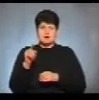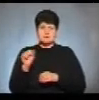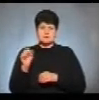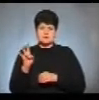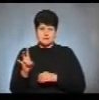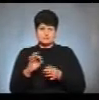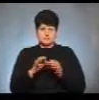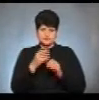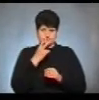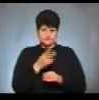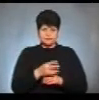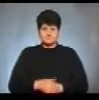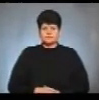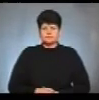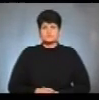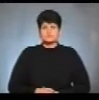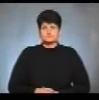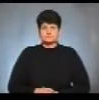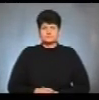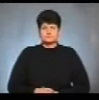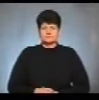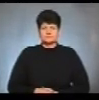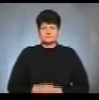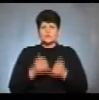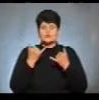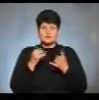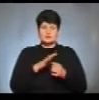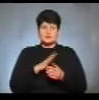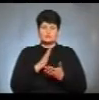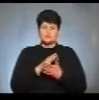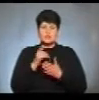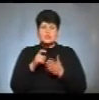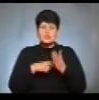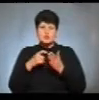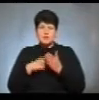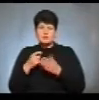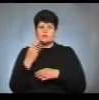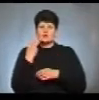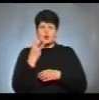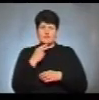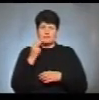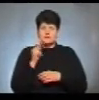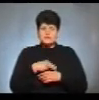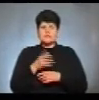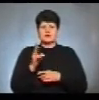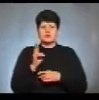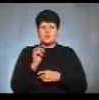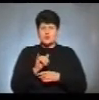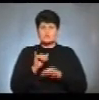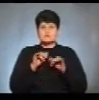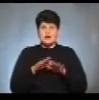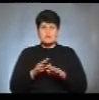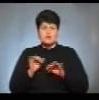сюжеті Анжели Шове. Сьогодні мав відбутися допит трьох обвинувачених у справі про напади. Головуючий суддя